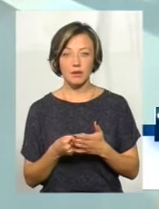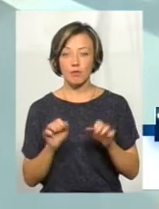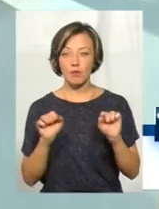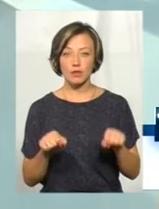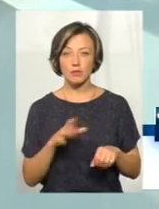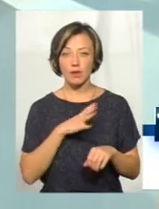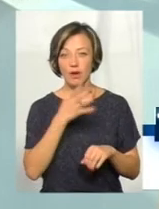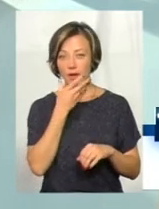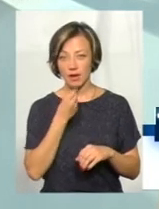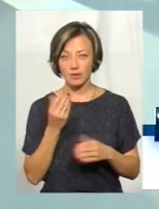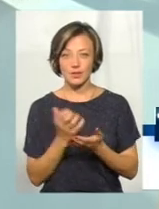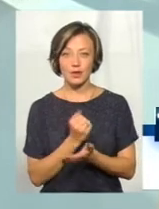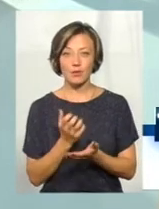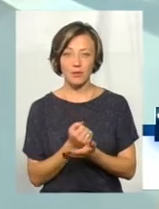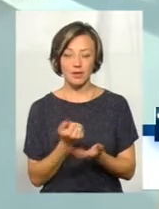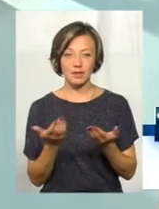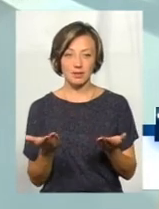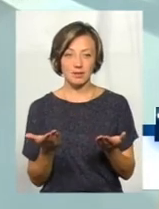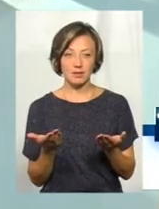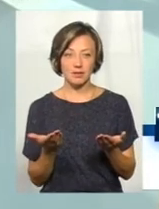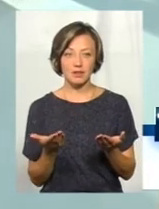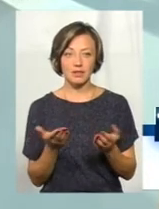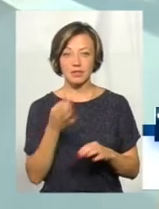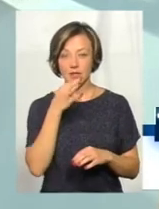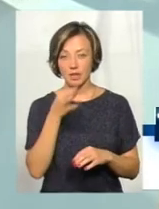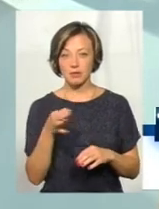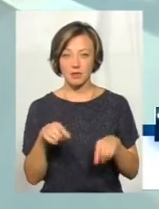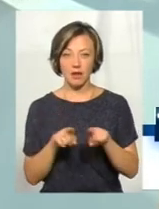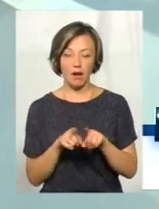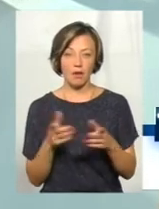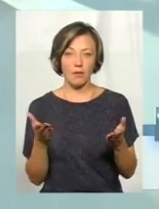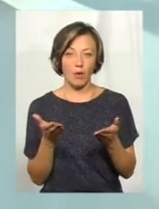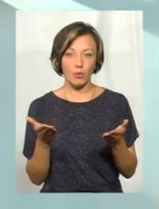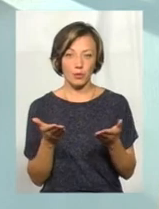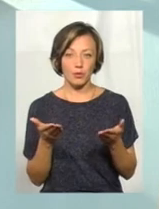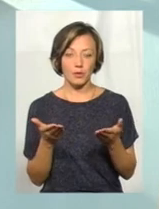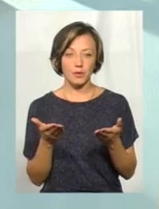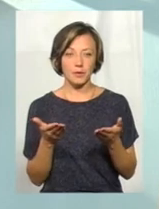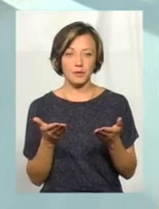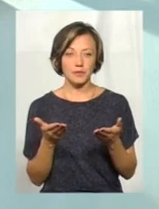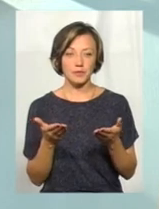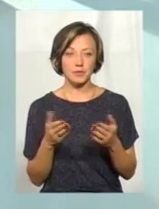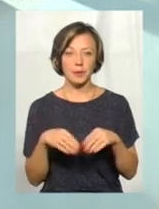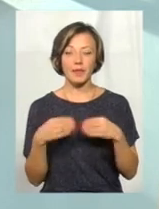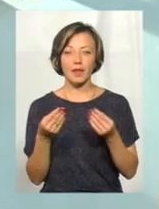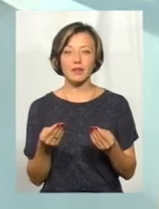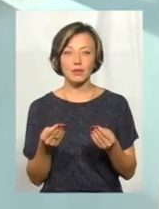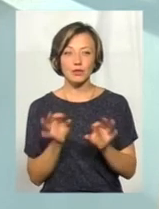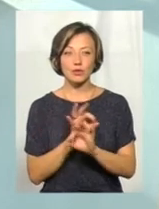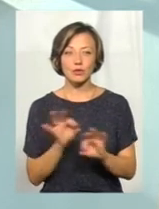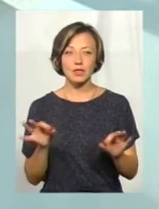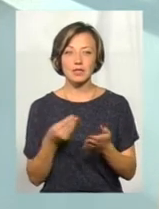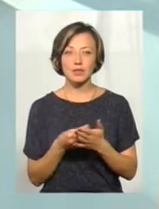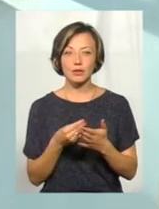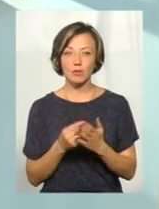можна було гарно заробити, скажімо так, або надати чудову